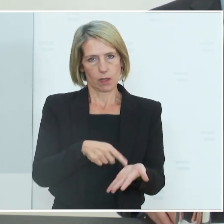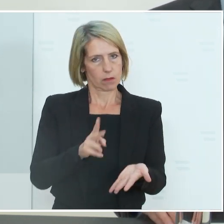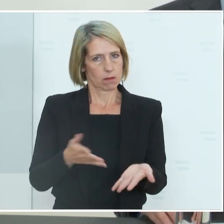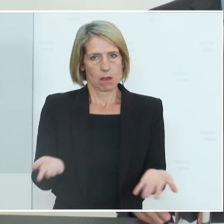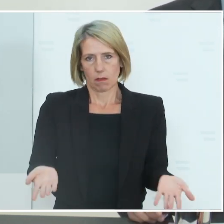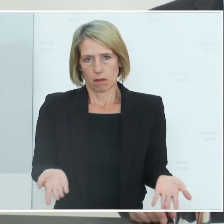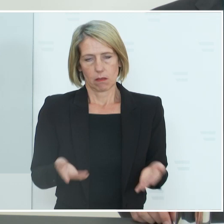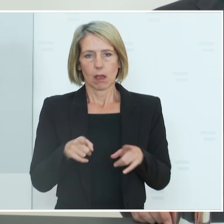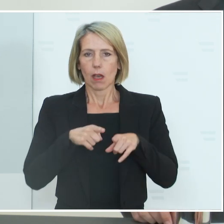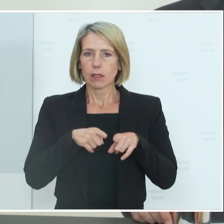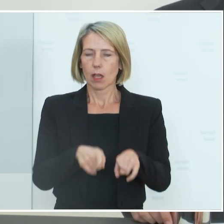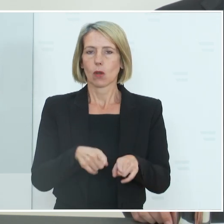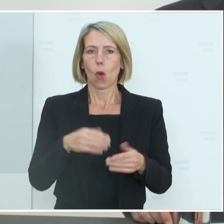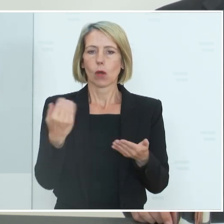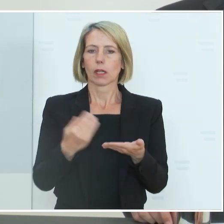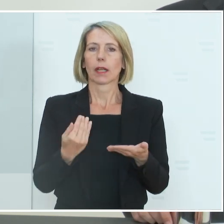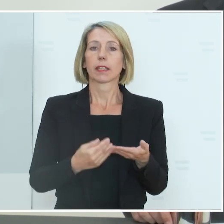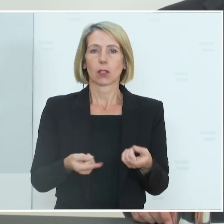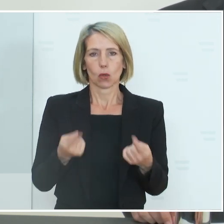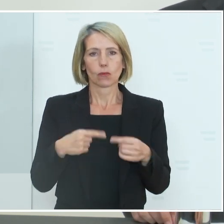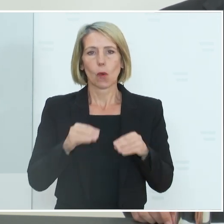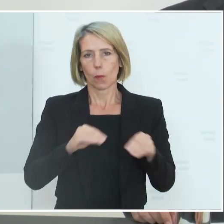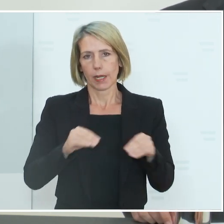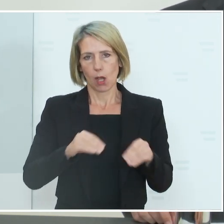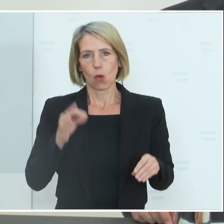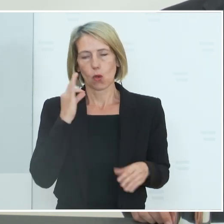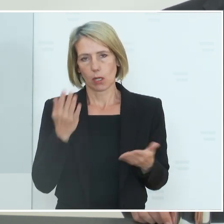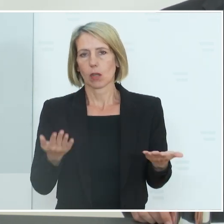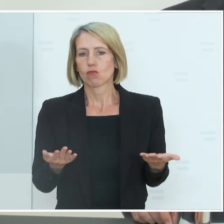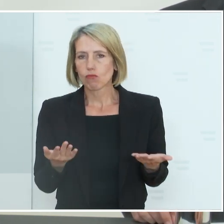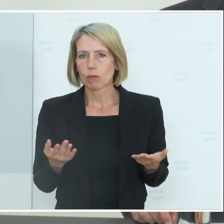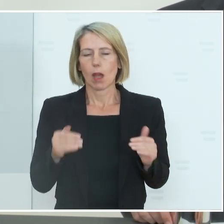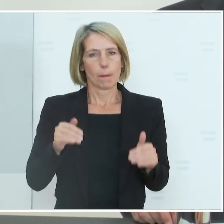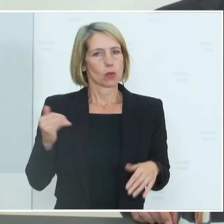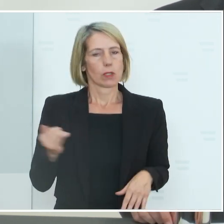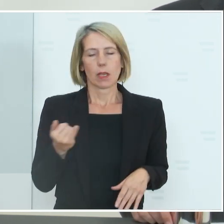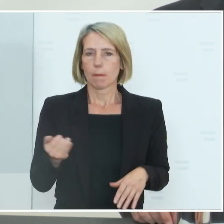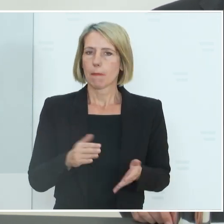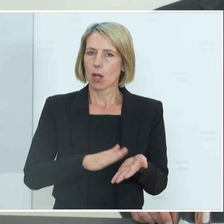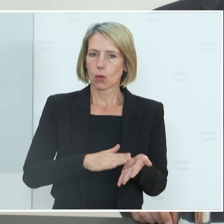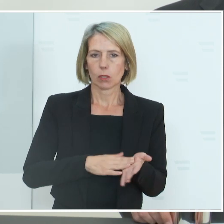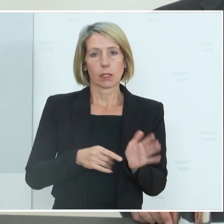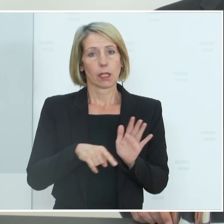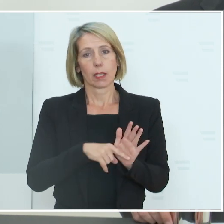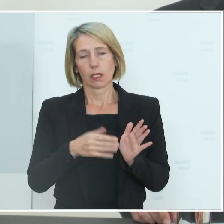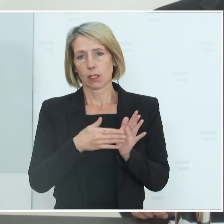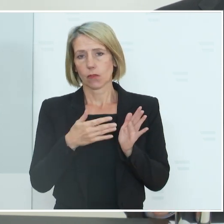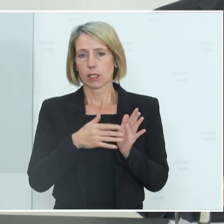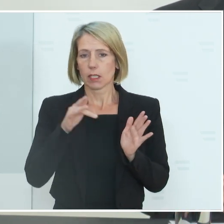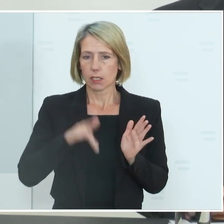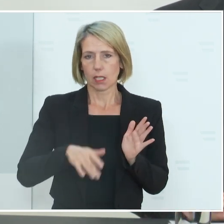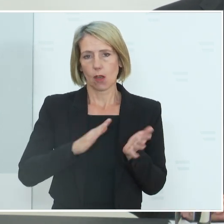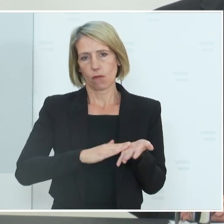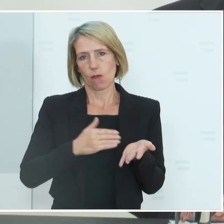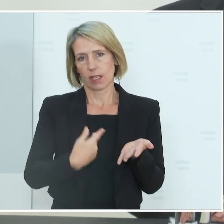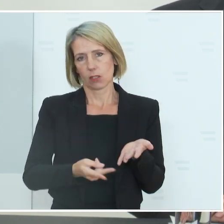analog zur Regelung von Pädagoginnen. Das heißt, es muss immer ein gültiger negativer Test im Gesundheits- und Pflegebereich